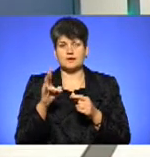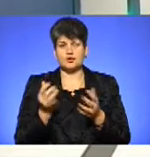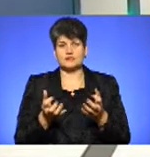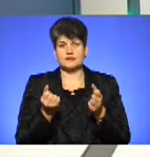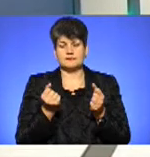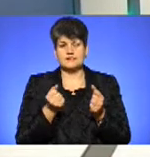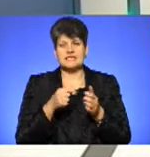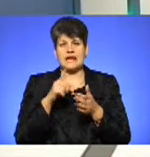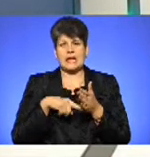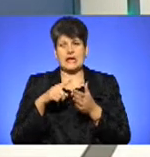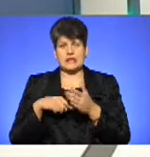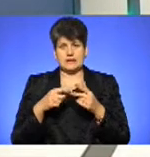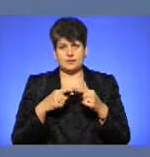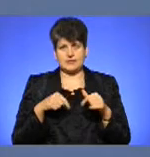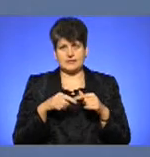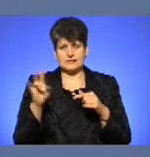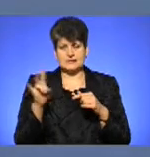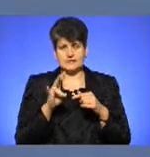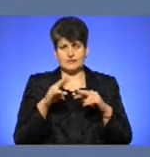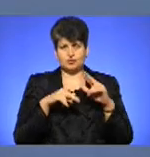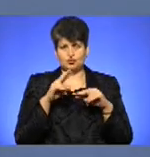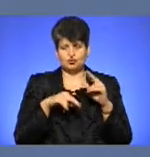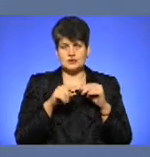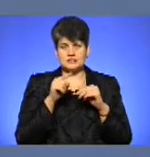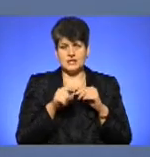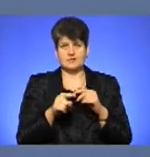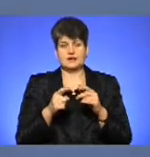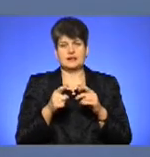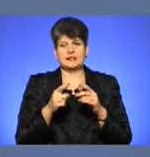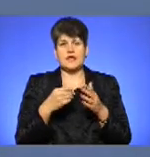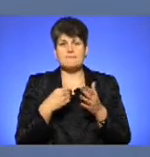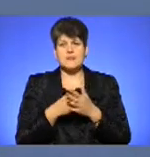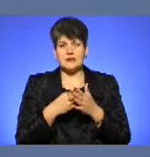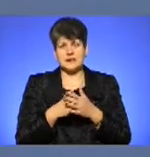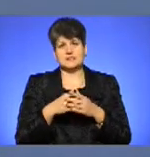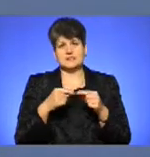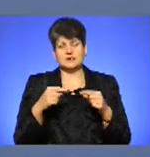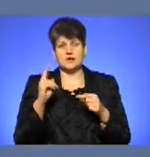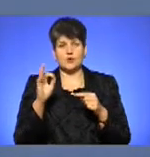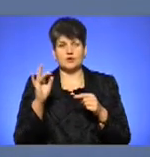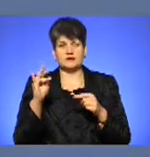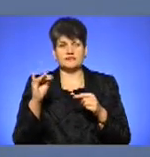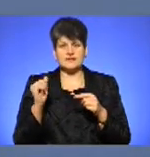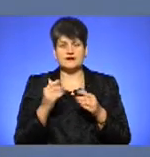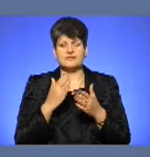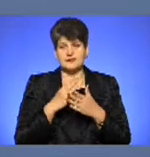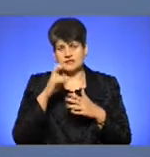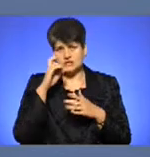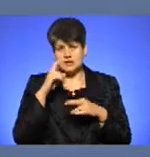самими релігійними організаціями. Тобто, церкви будуються, і вони на балансі відповідних конфесій. Але є державні будівлі,